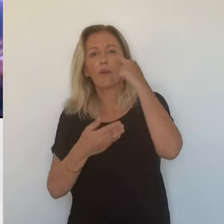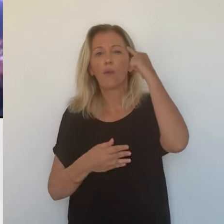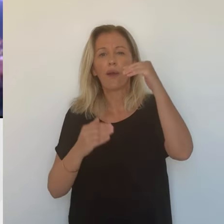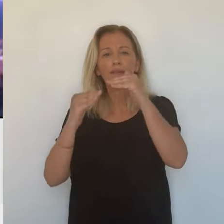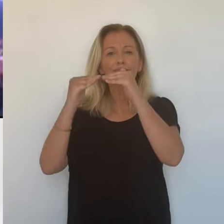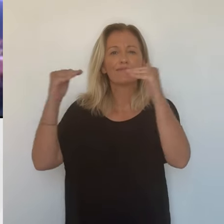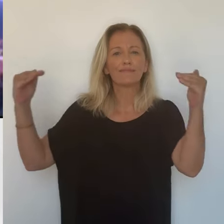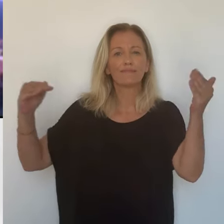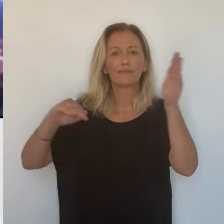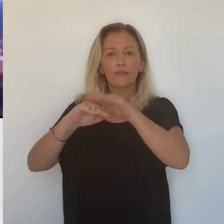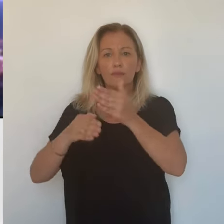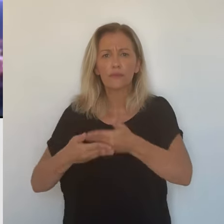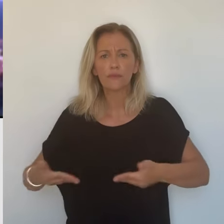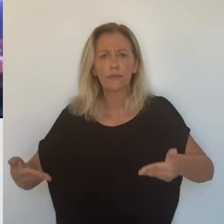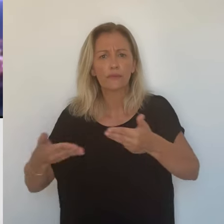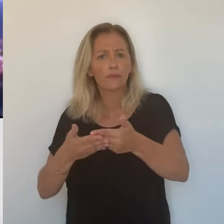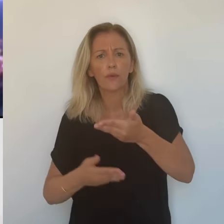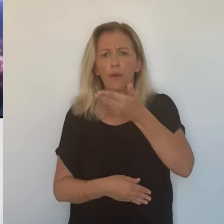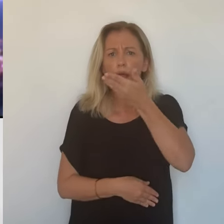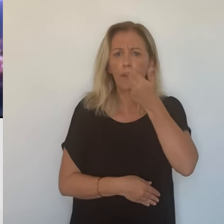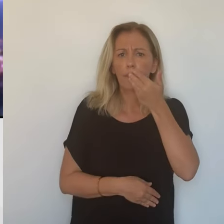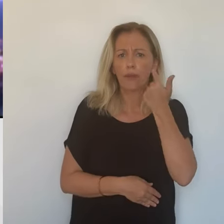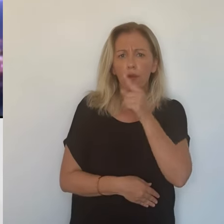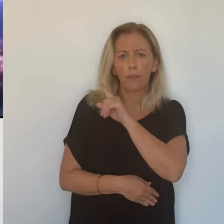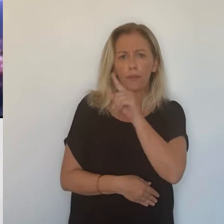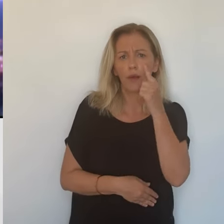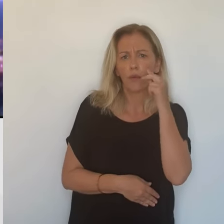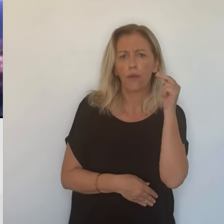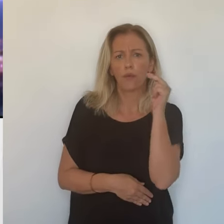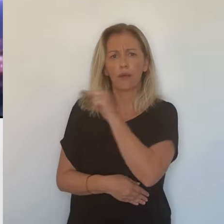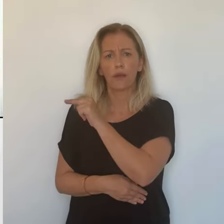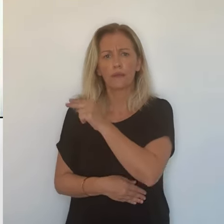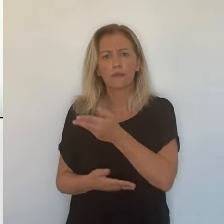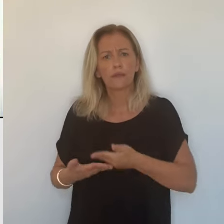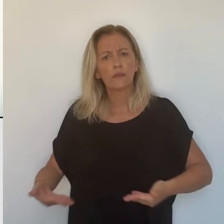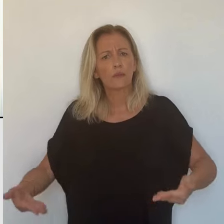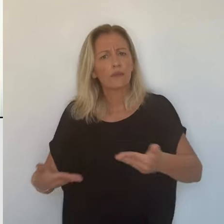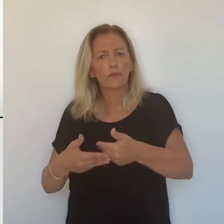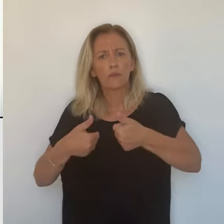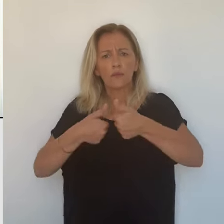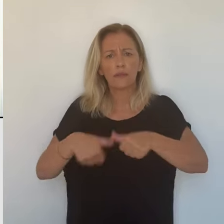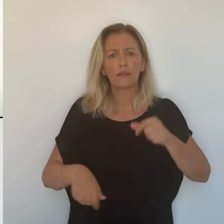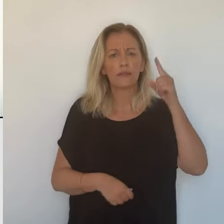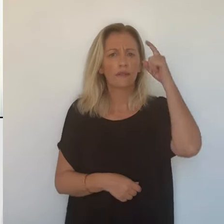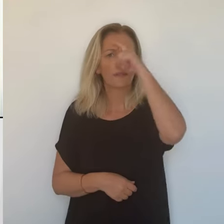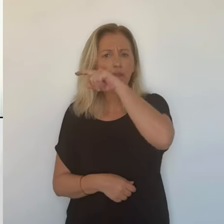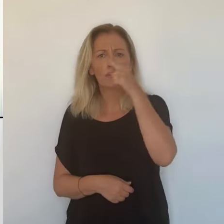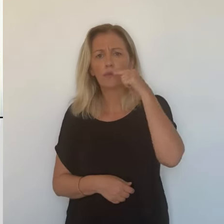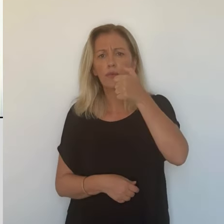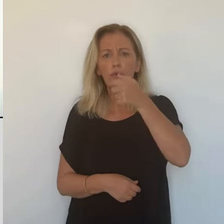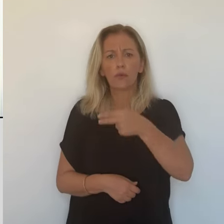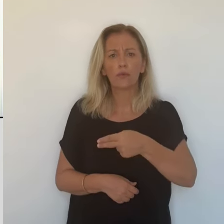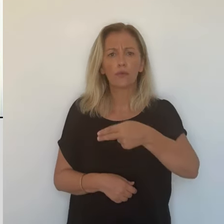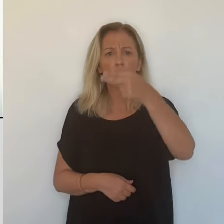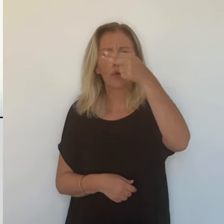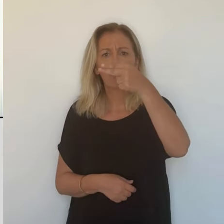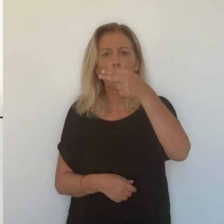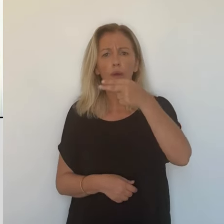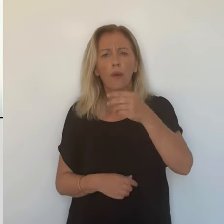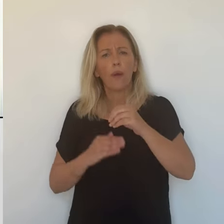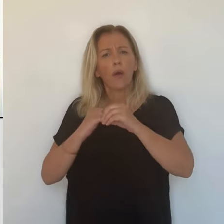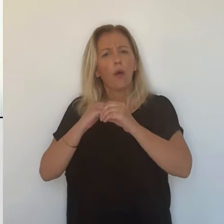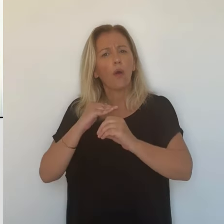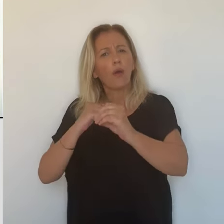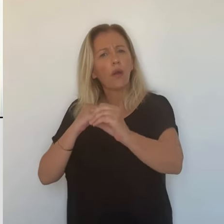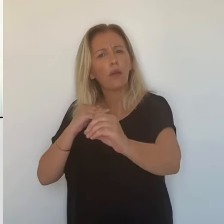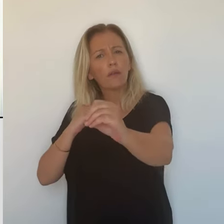pas encore de l'améliorer. Grégoire Alcalé avec Enzo Julian. La situation reste délicate en Haute-Corse et plus particulièrement en